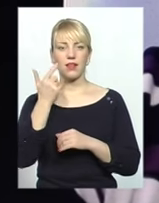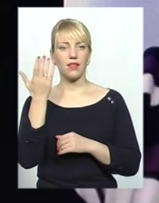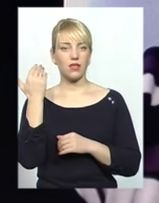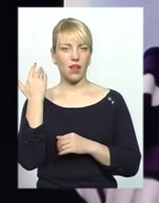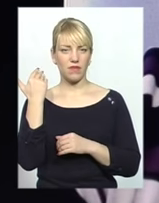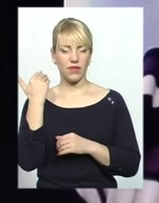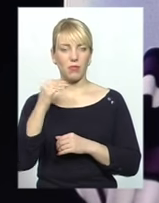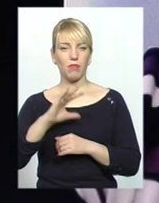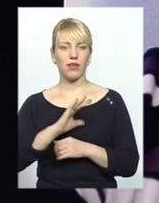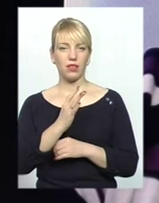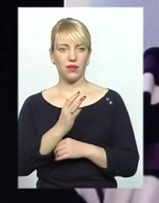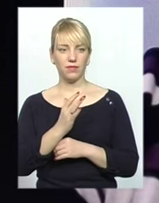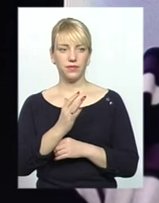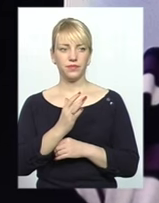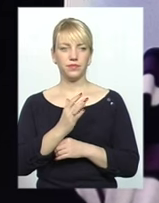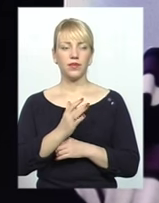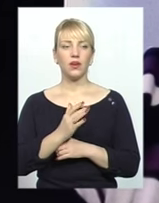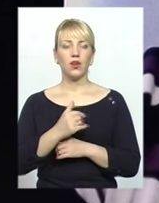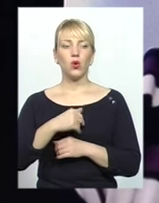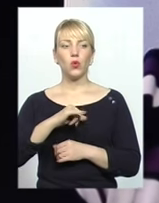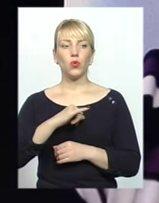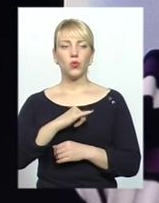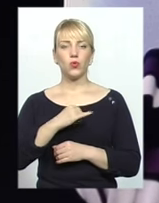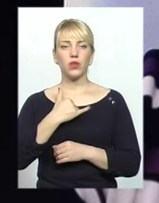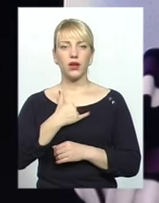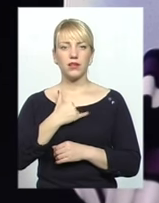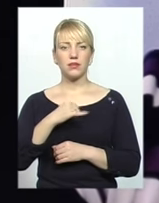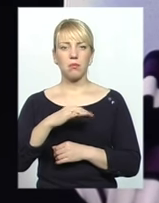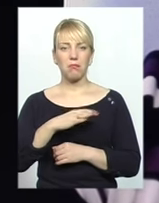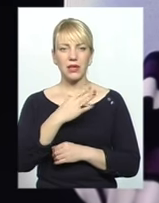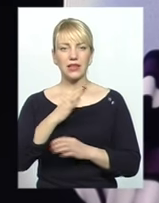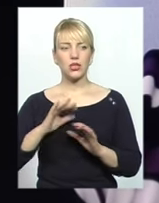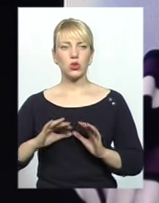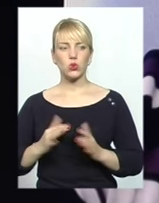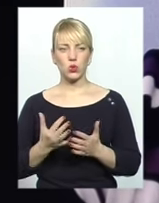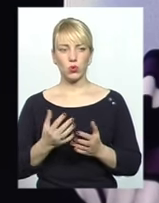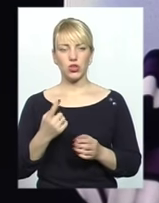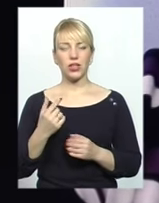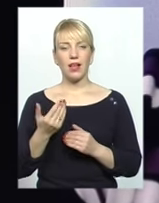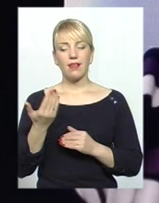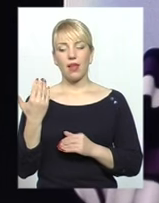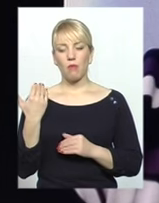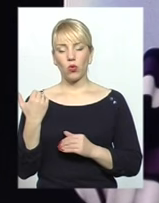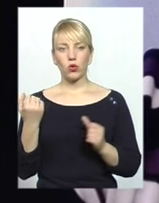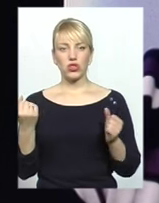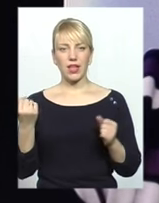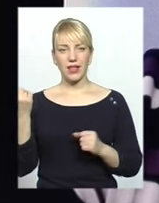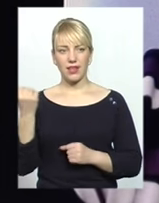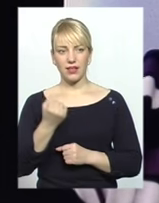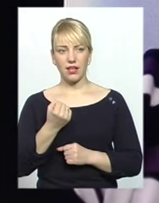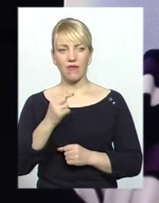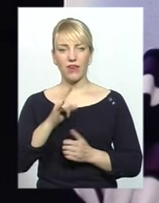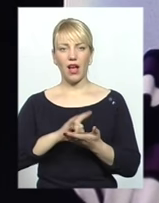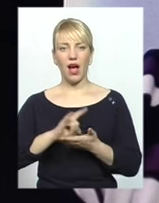був случай, буквально на прошлій неделе був случай в аеропорту Бен